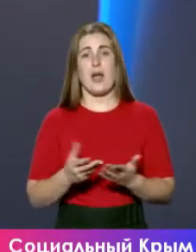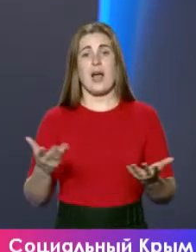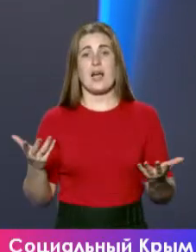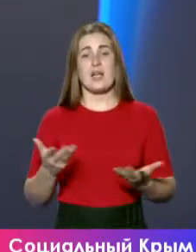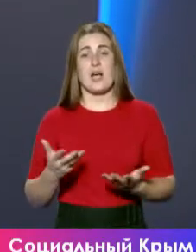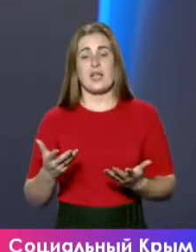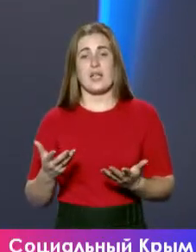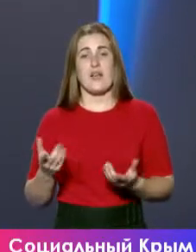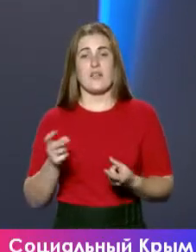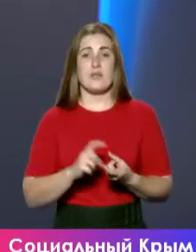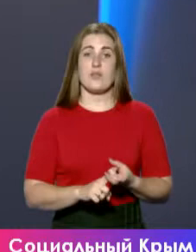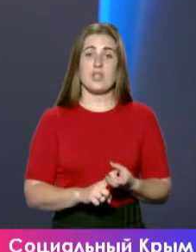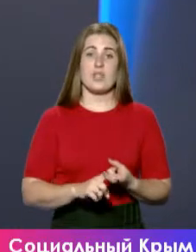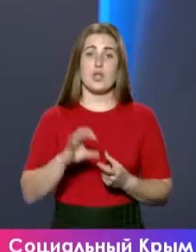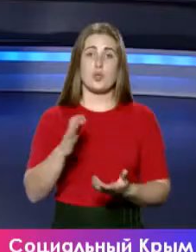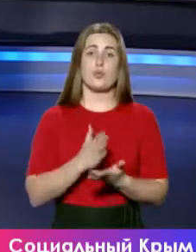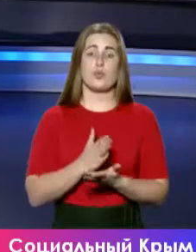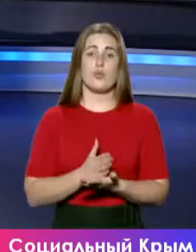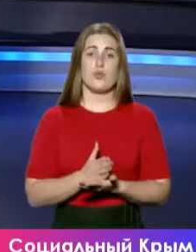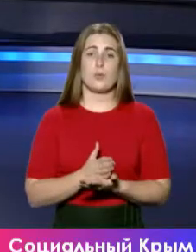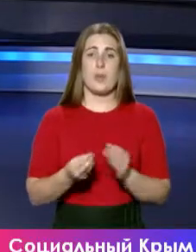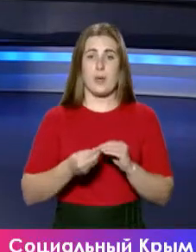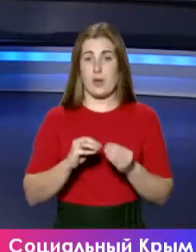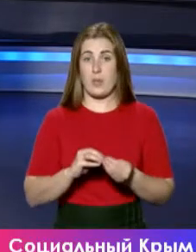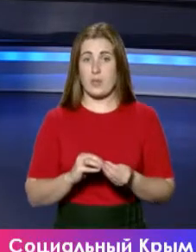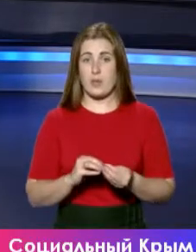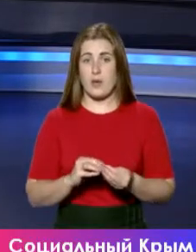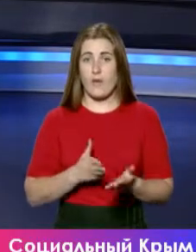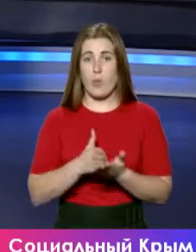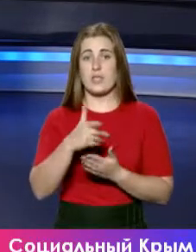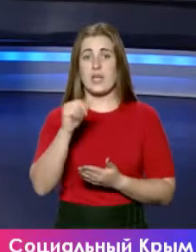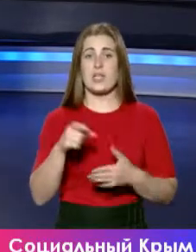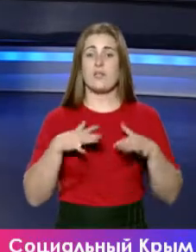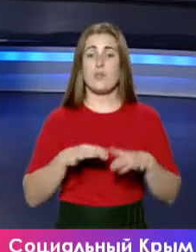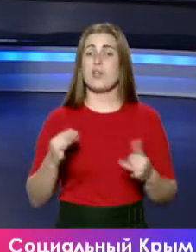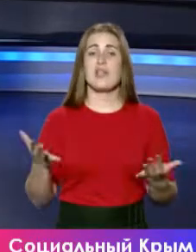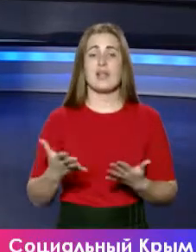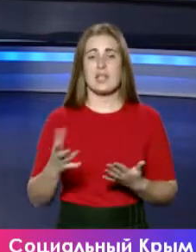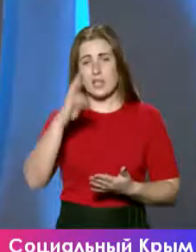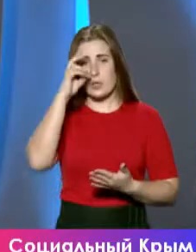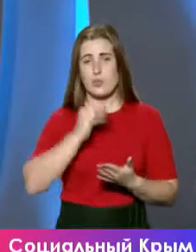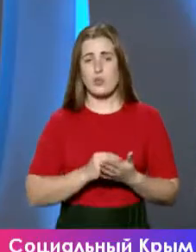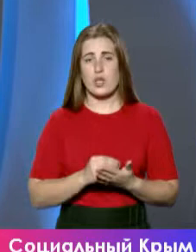Какие в связи с существующими проблемами в области газов в Крыму? И для каких бюджетов?